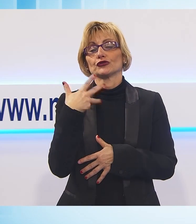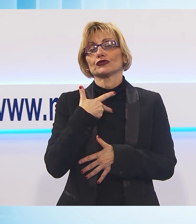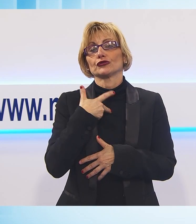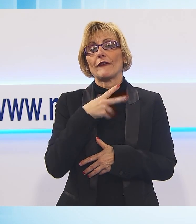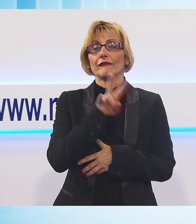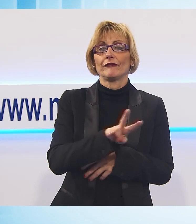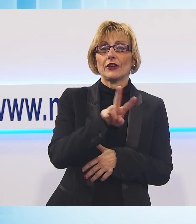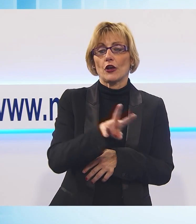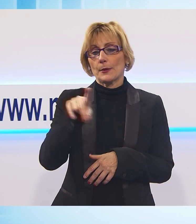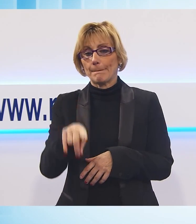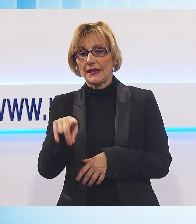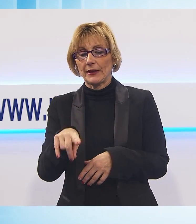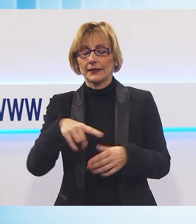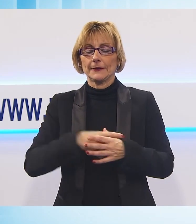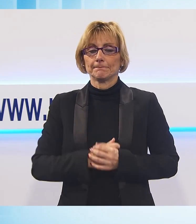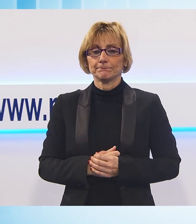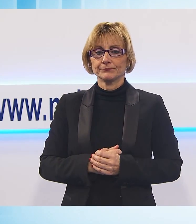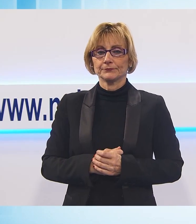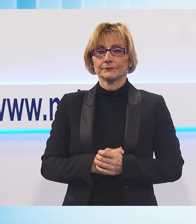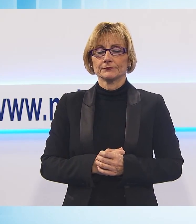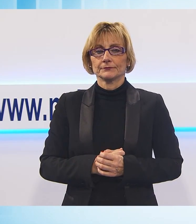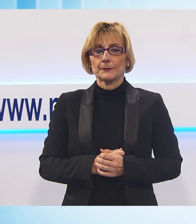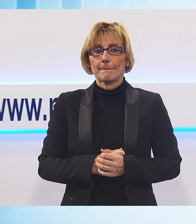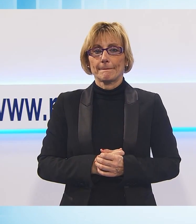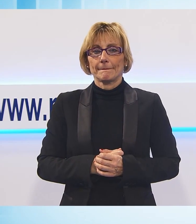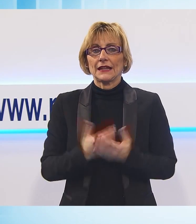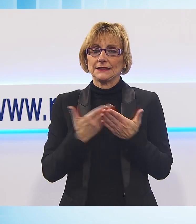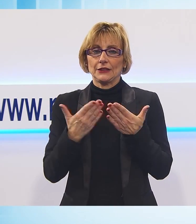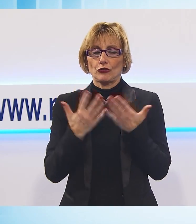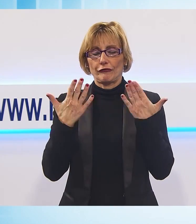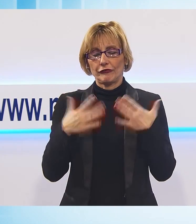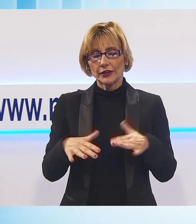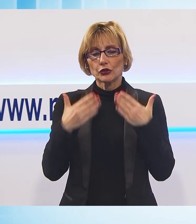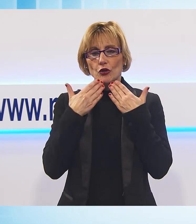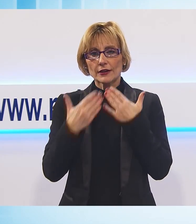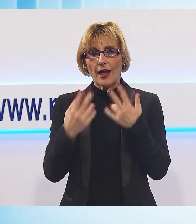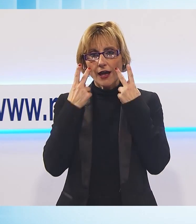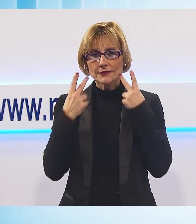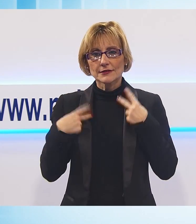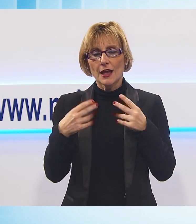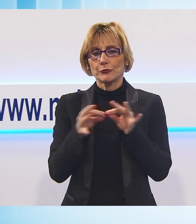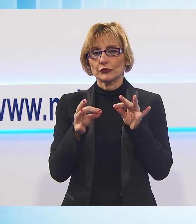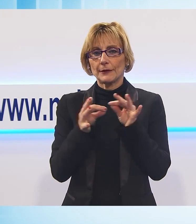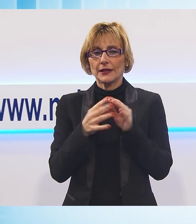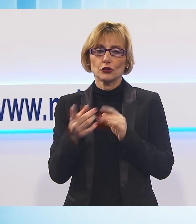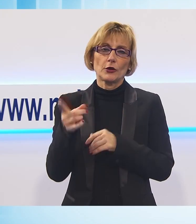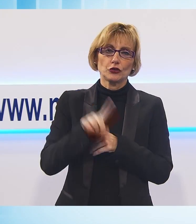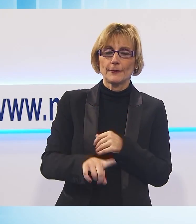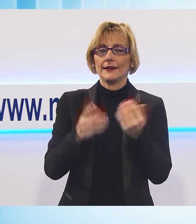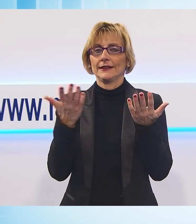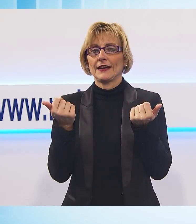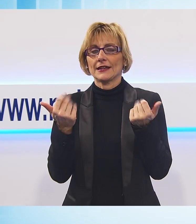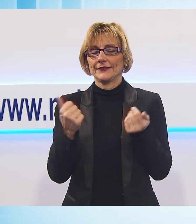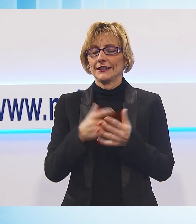Veronica Pivetti. È tutto per quanto riguarda la prima parte del Ticino. Una breve pausa, poi torniamo con un'ampia